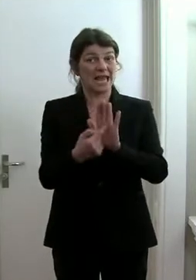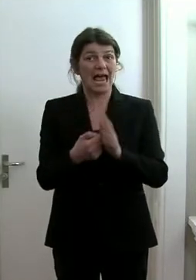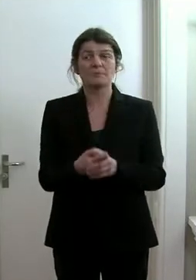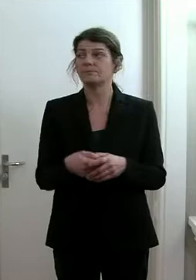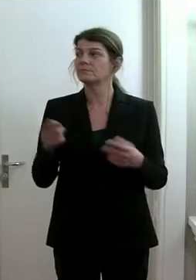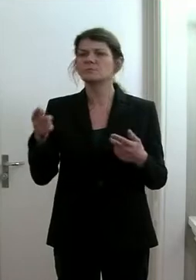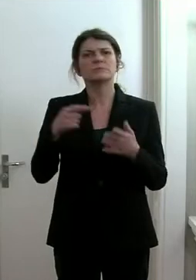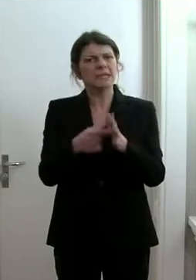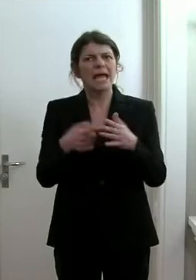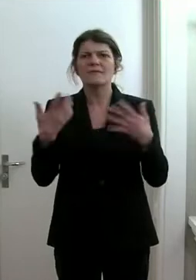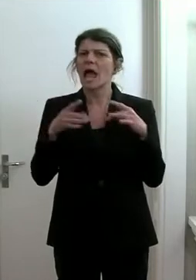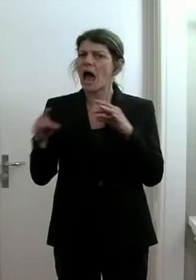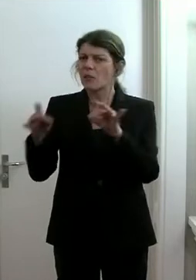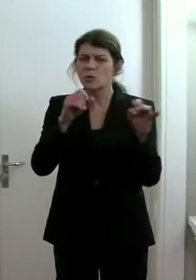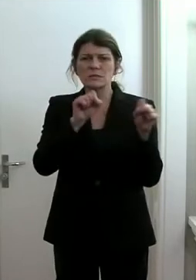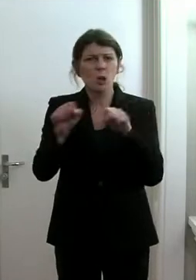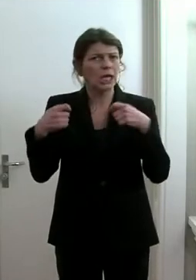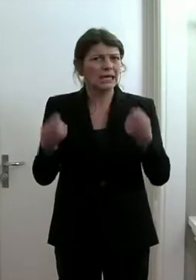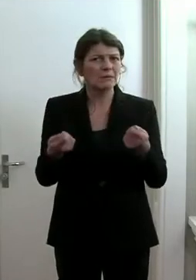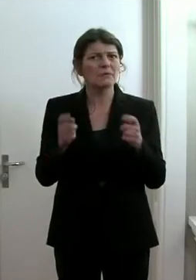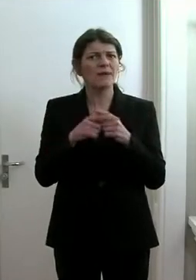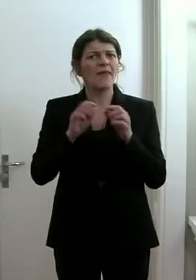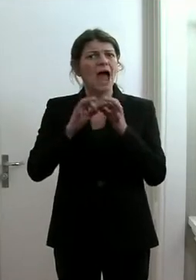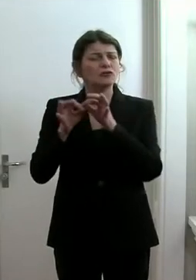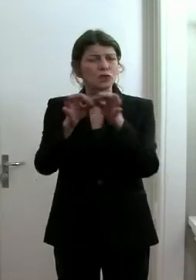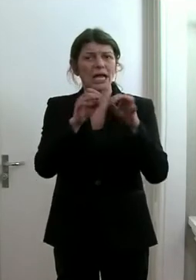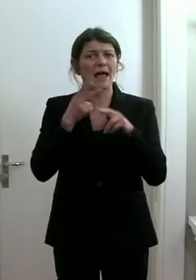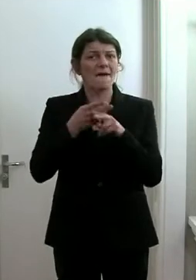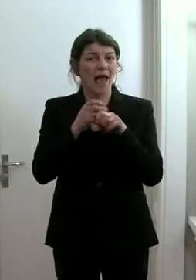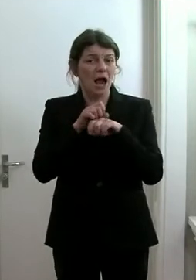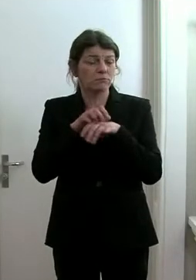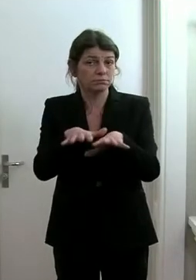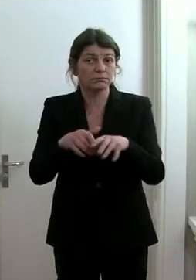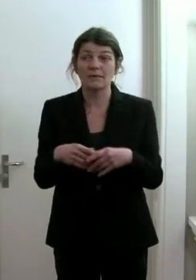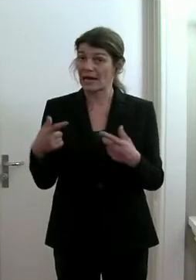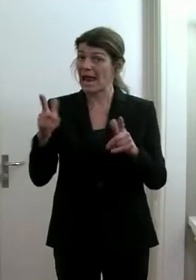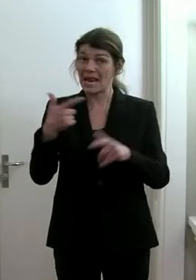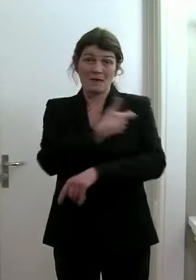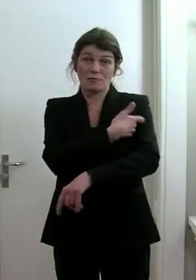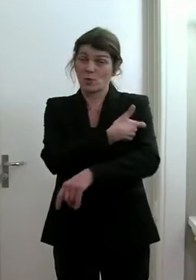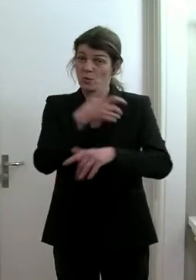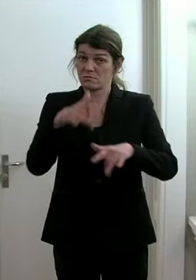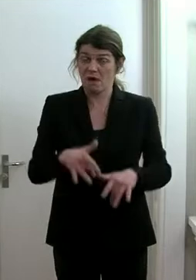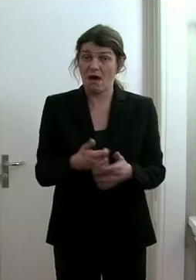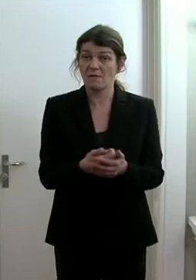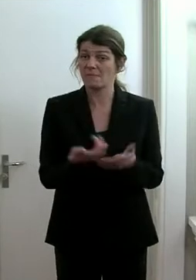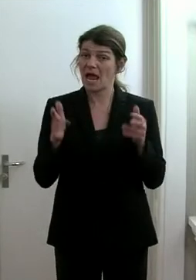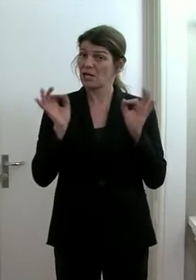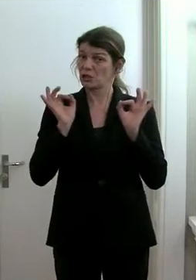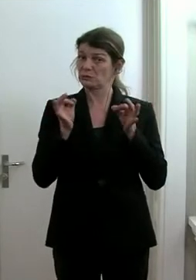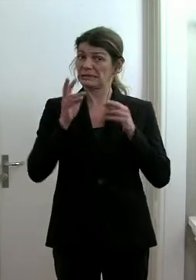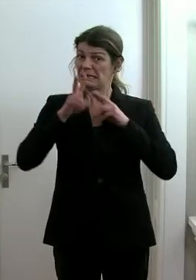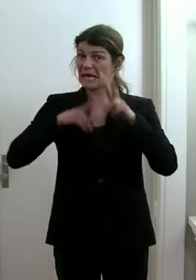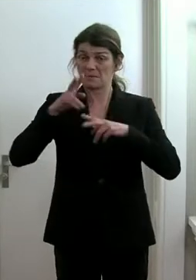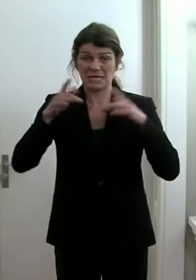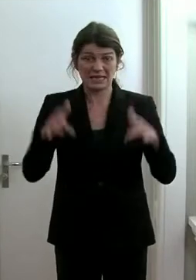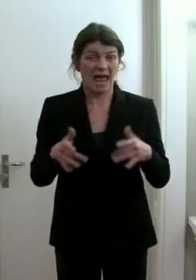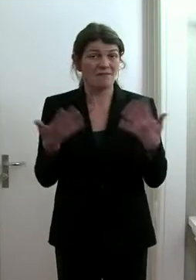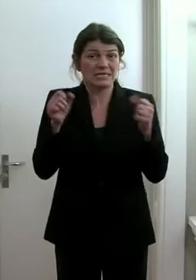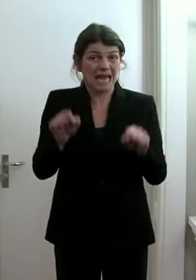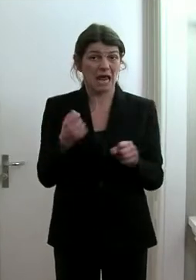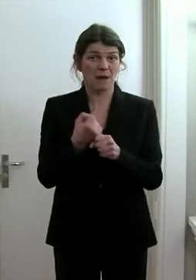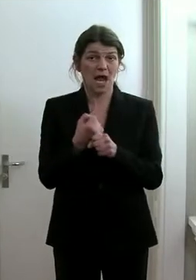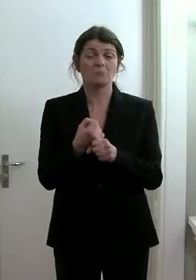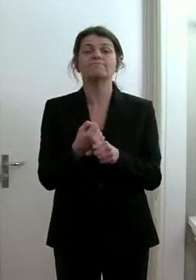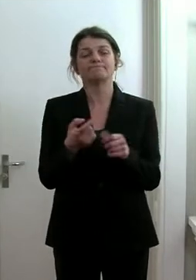Handlungsmöglichkeiten bei ansteckenden Krankheiten, für die es keine Impfung gibt, keine spezifische Therapie. Da kann man